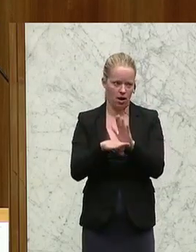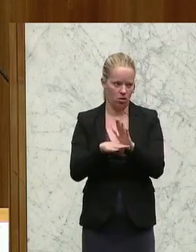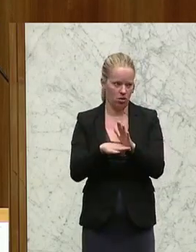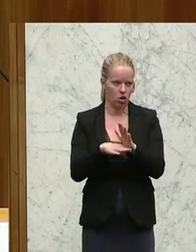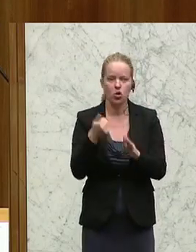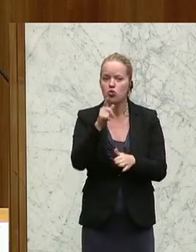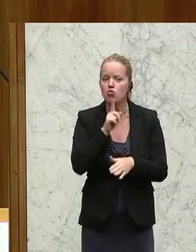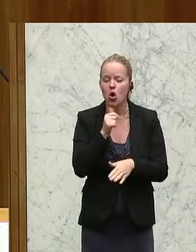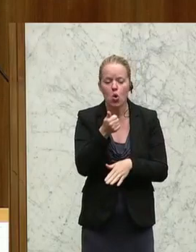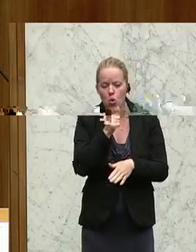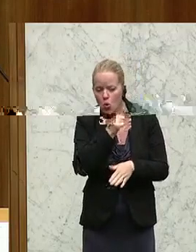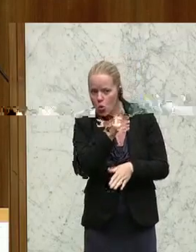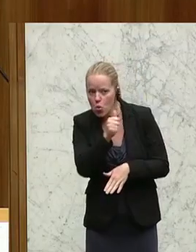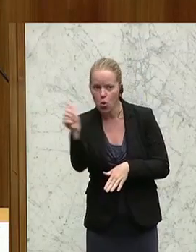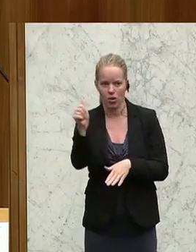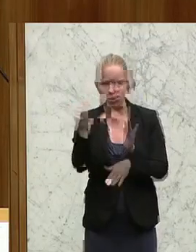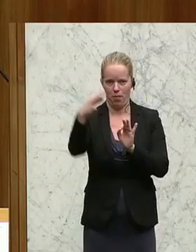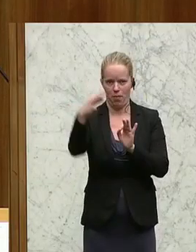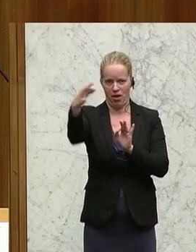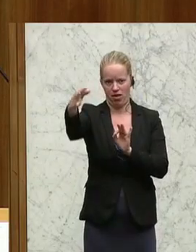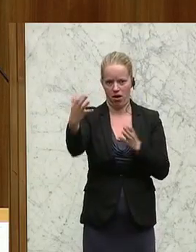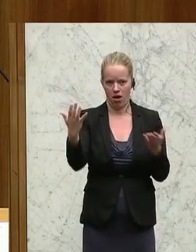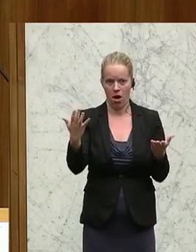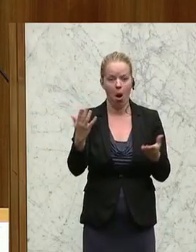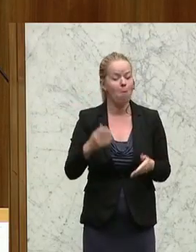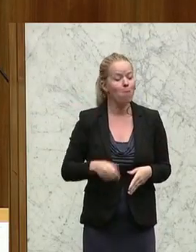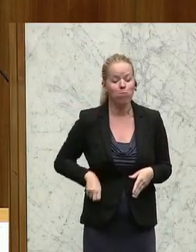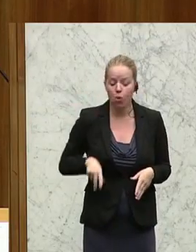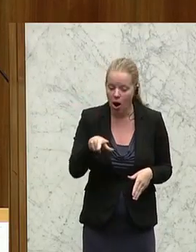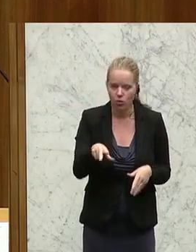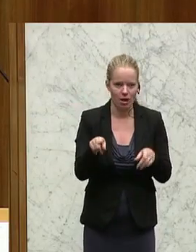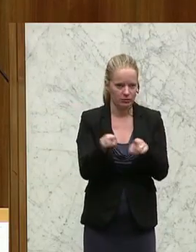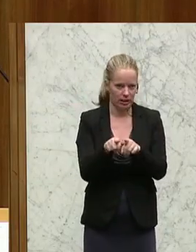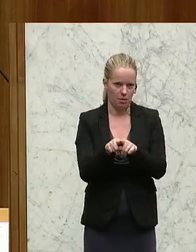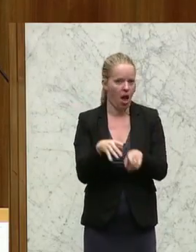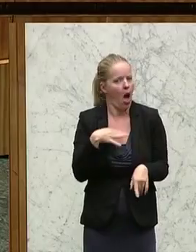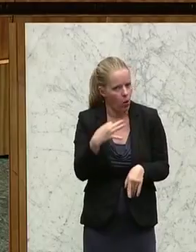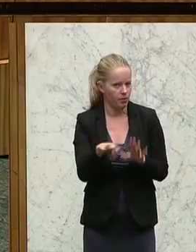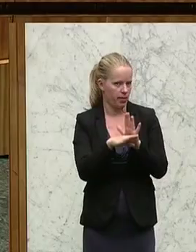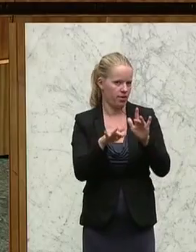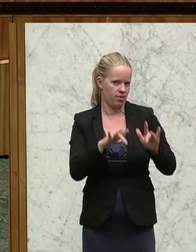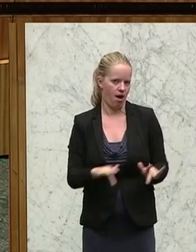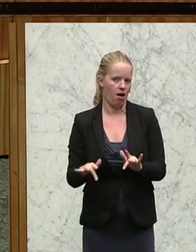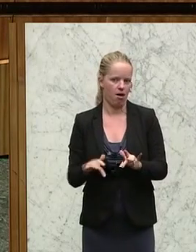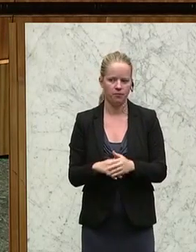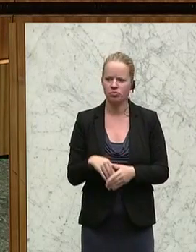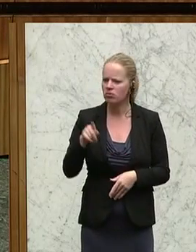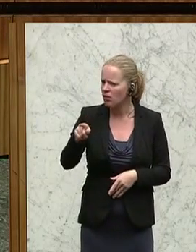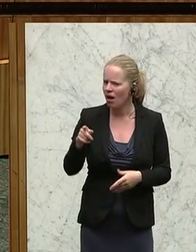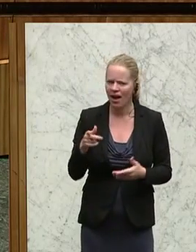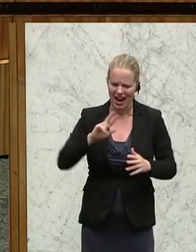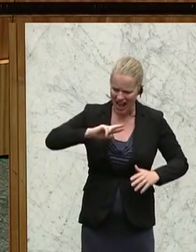100 Kilometer weg. In Portugal ganz genau dasselbe. Also Sie nehmen diese Realitäten einfach